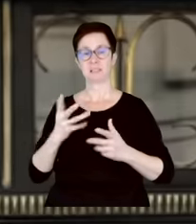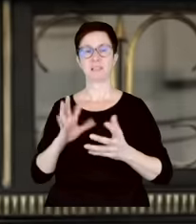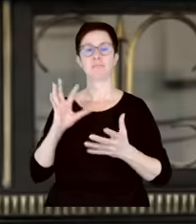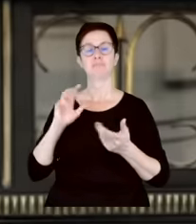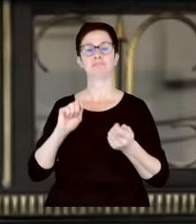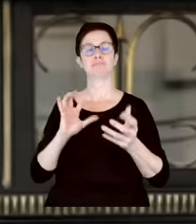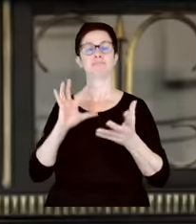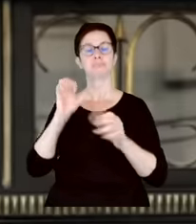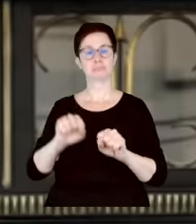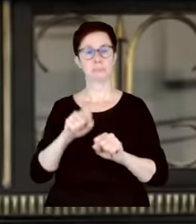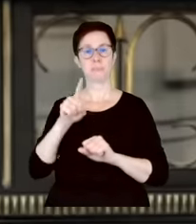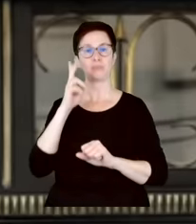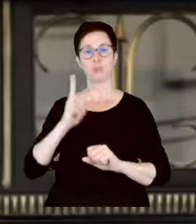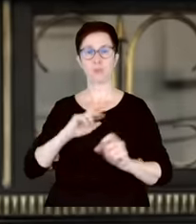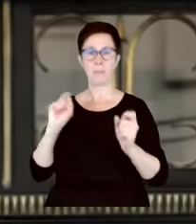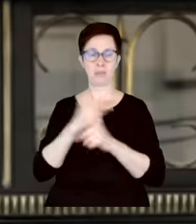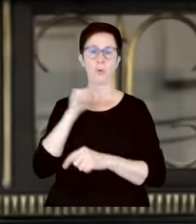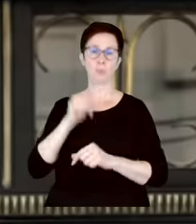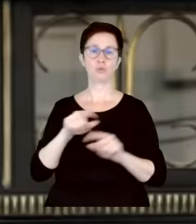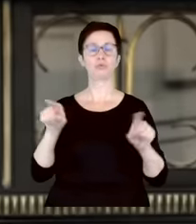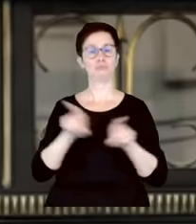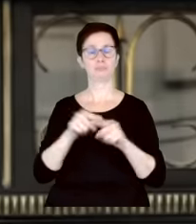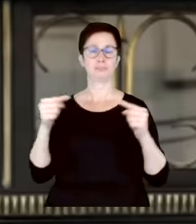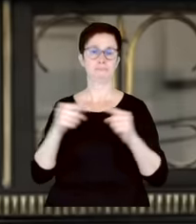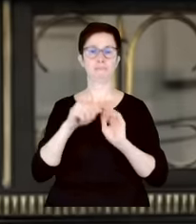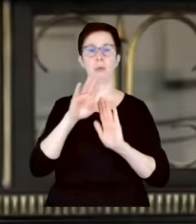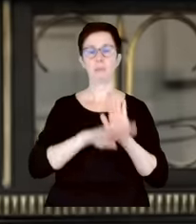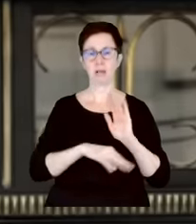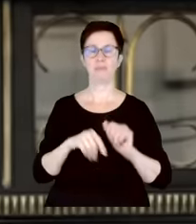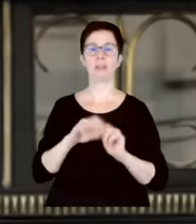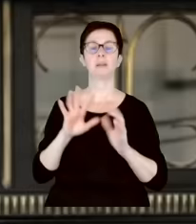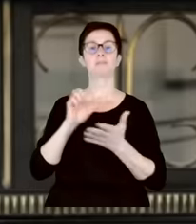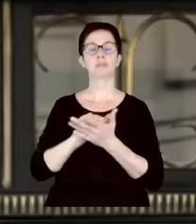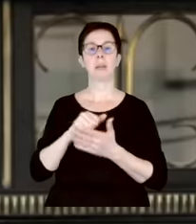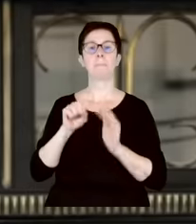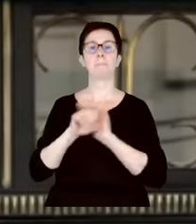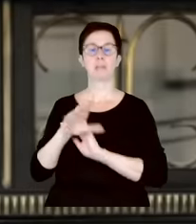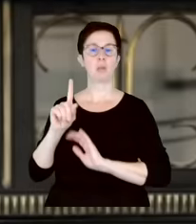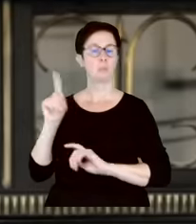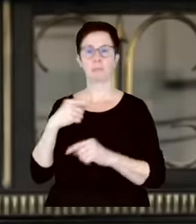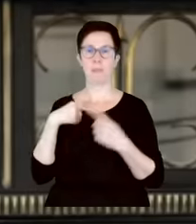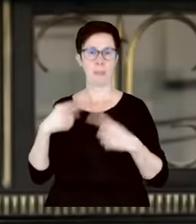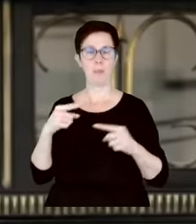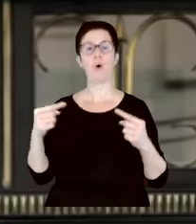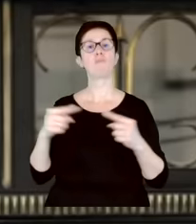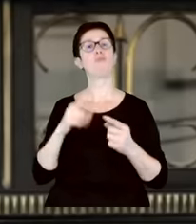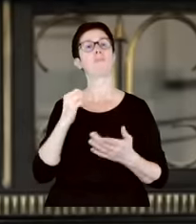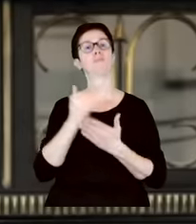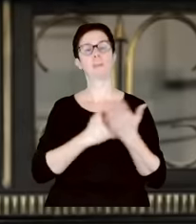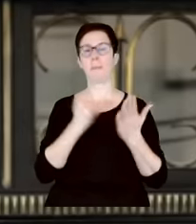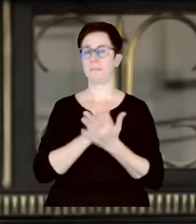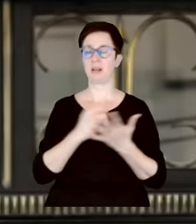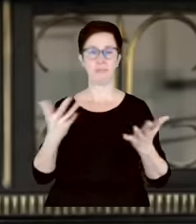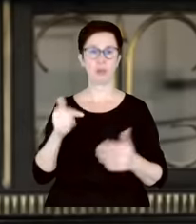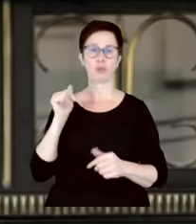to niech to robi zgodnie z prawem. Wiemy już, że przejęciem mediów publicznych zgodne z prawem nie było. Trzeba było to zrobić za pomocą ustawy.